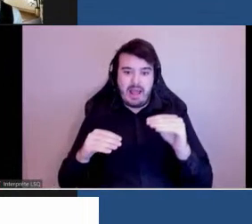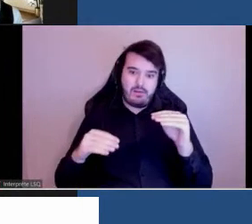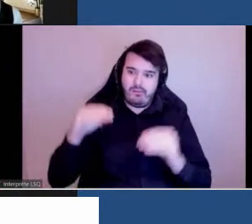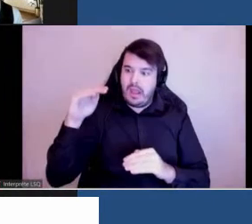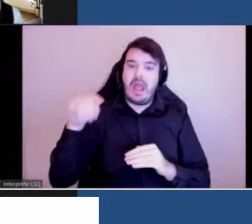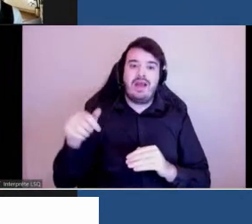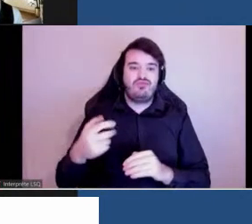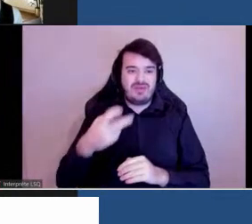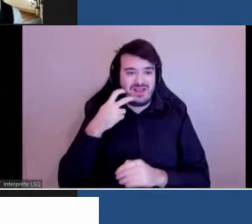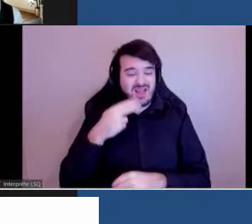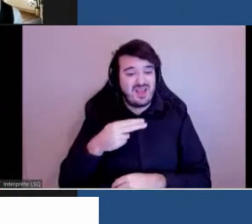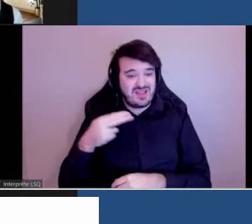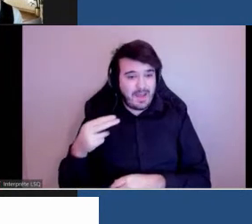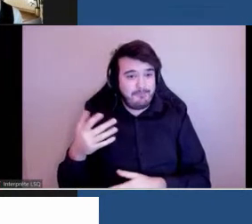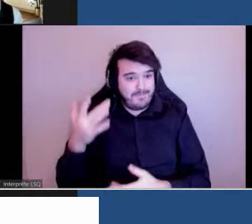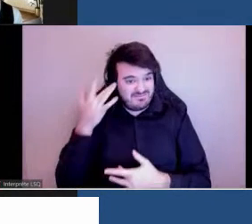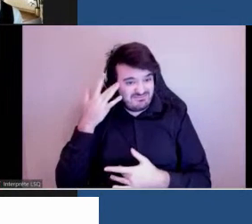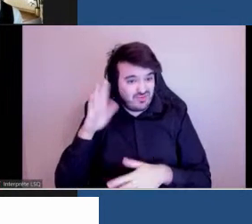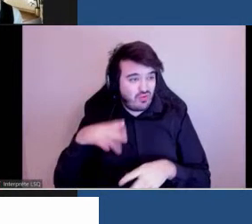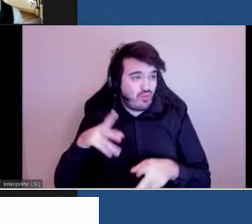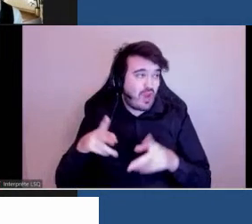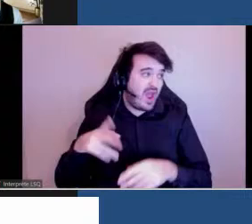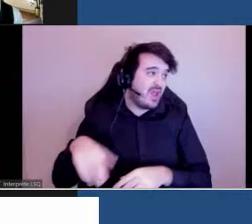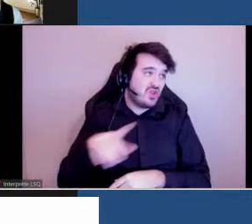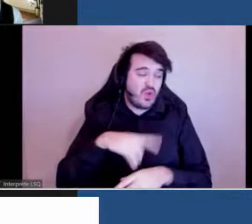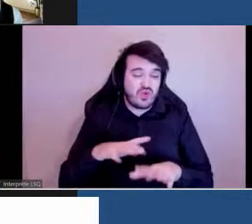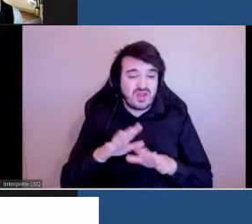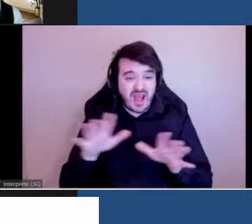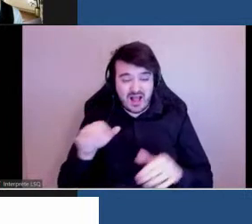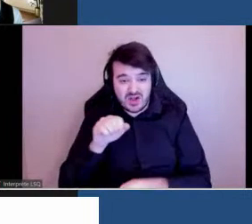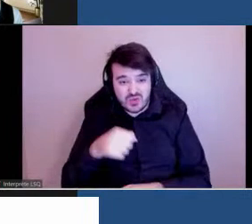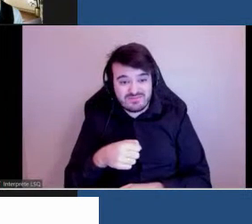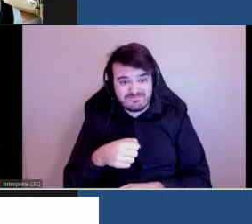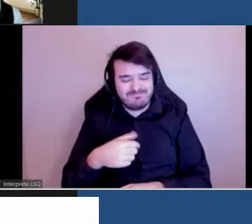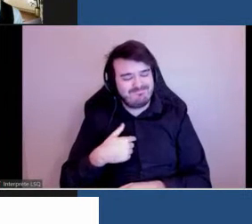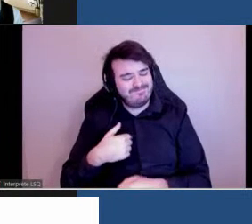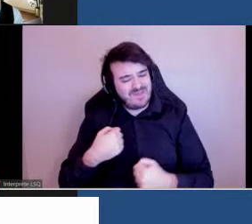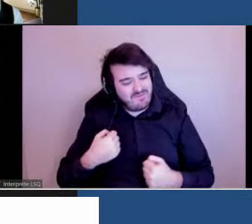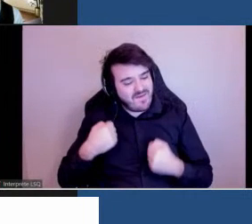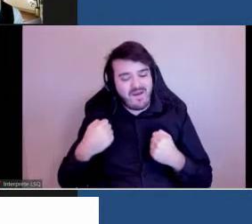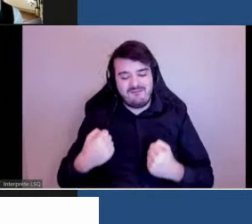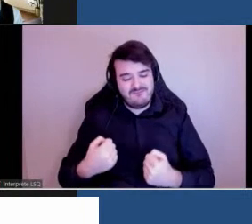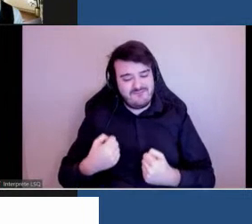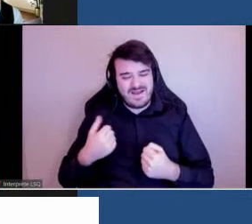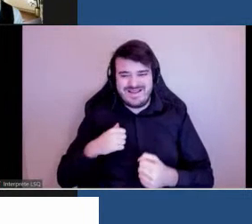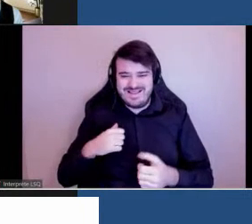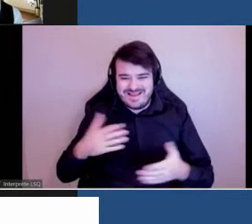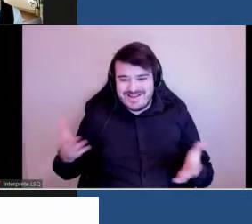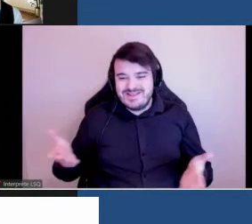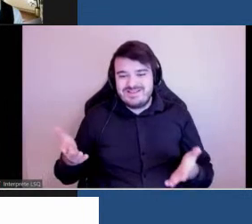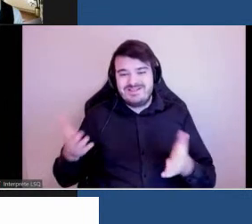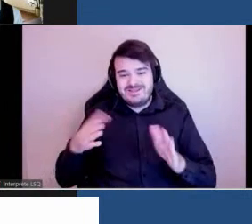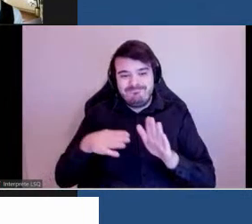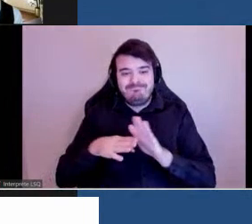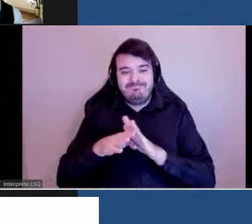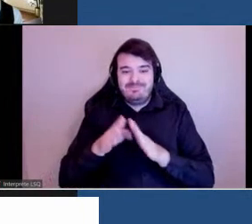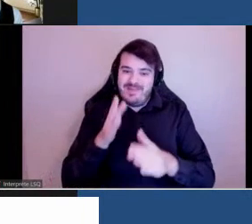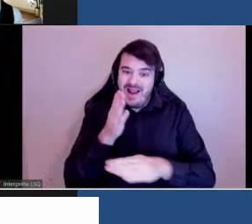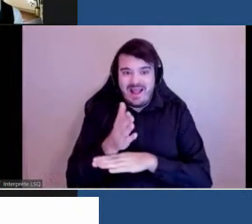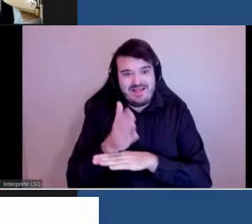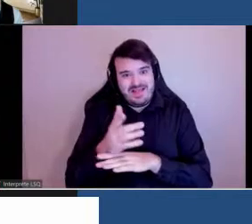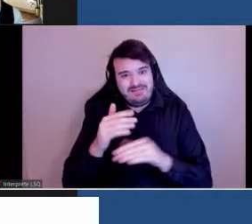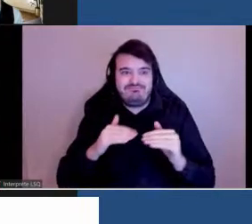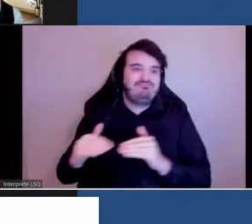population en général. Dans le cadre de nos efforts pour viser à accroître l'accessibilité pour tous,